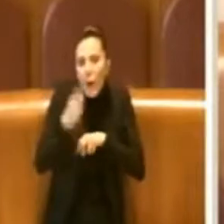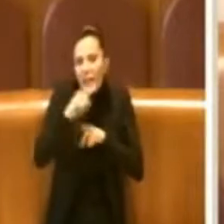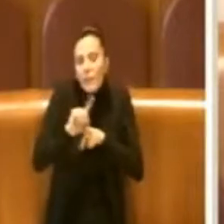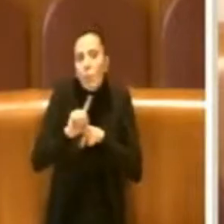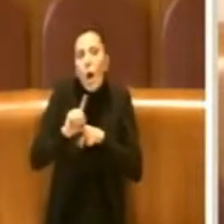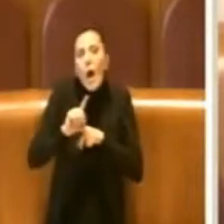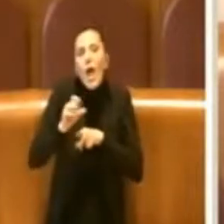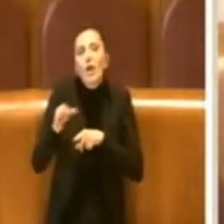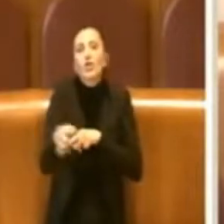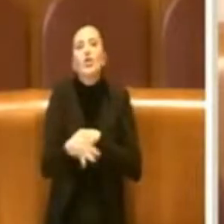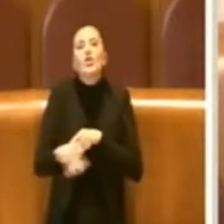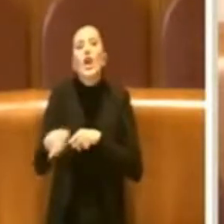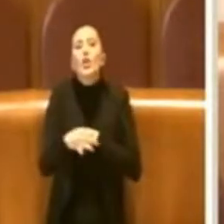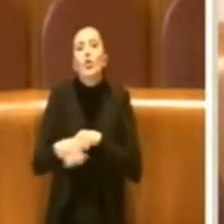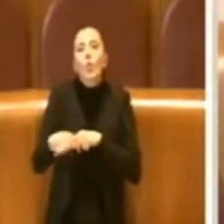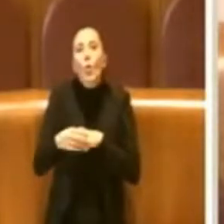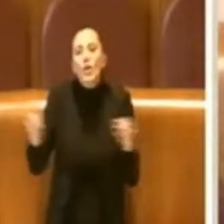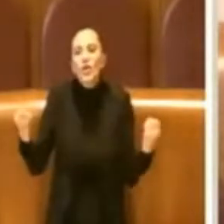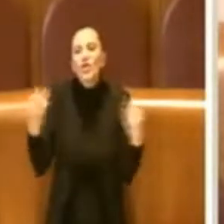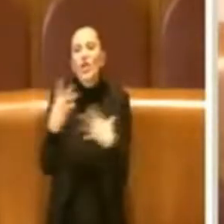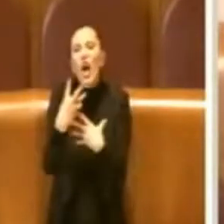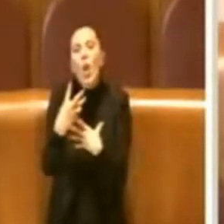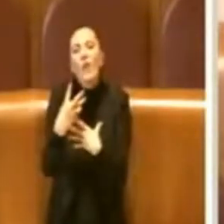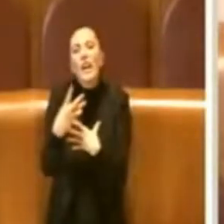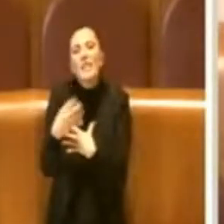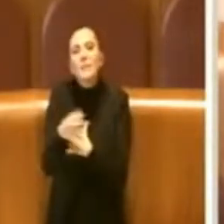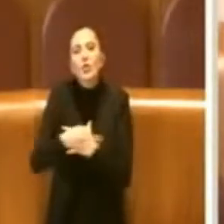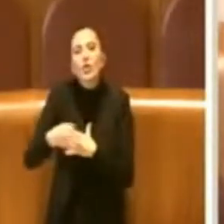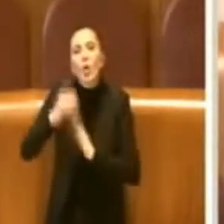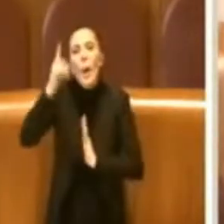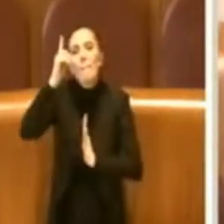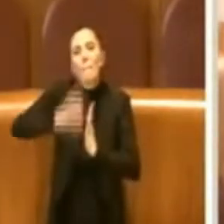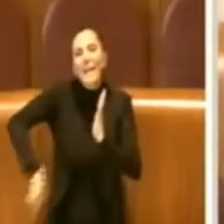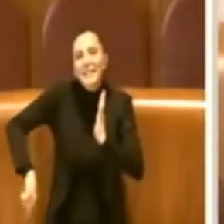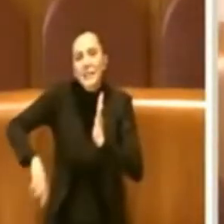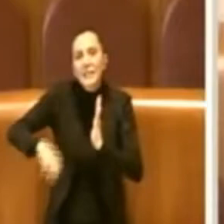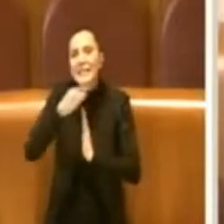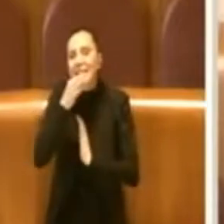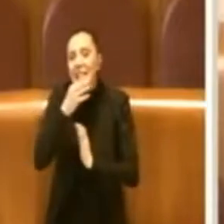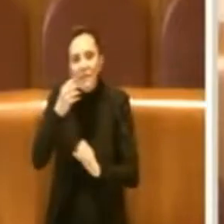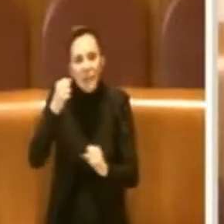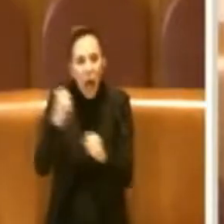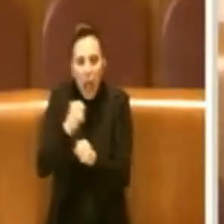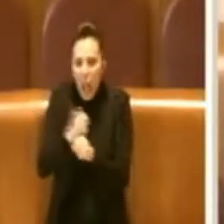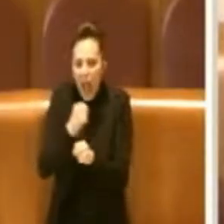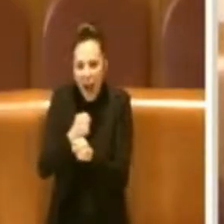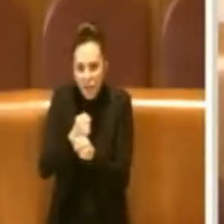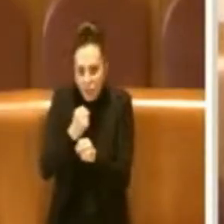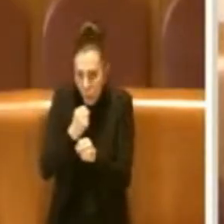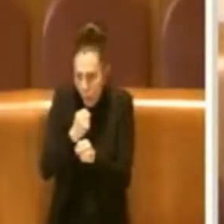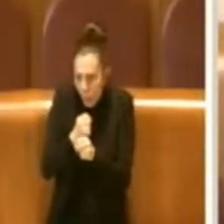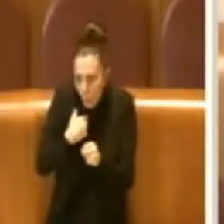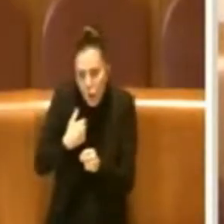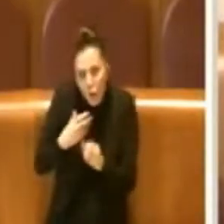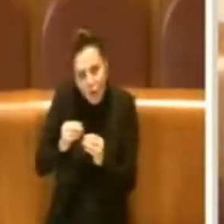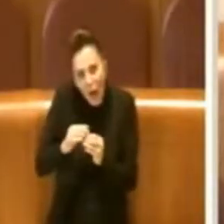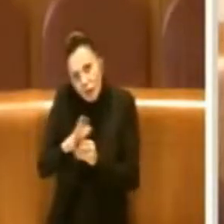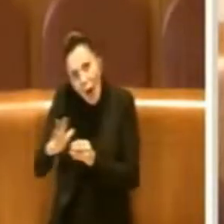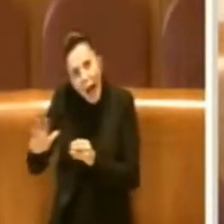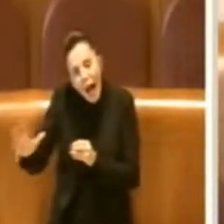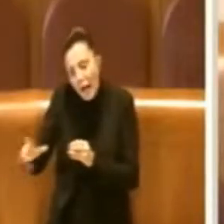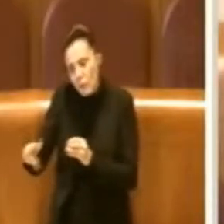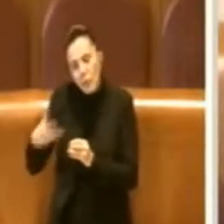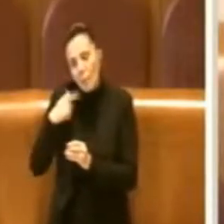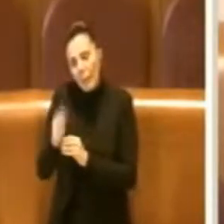arrivati al diciannovesimo gettone mensile, tutto il resto del lavoro non viene più pagato, ma per carità l'abbiamo scelto. Se non si